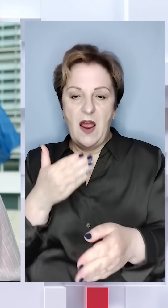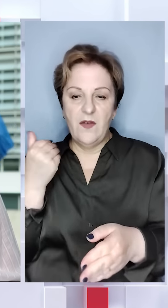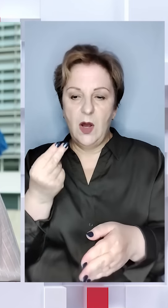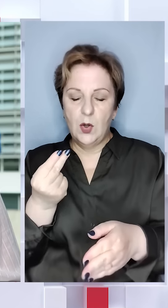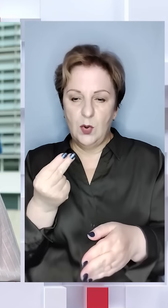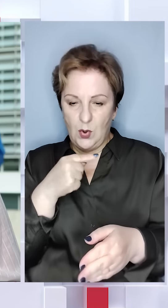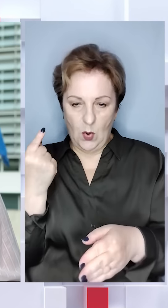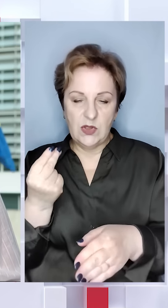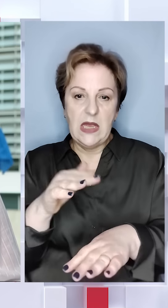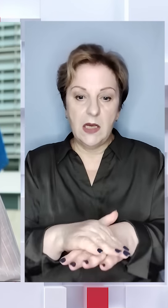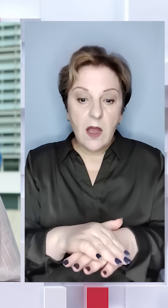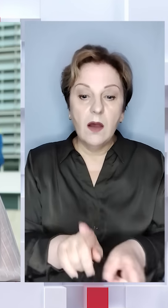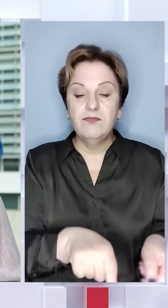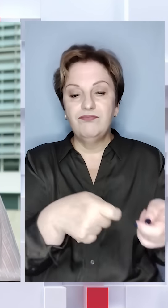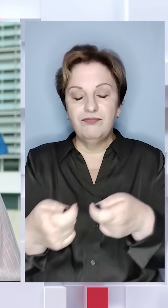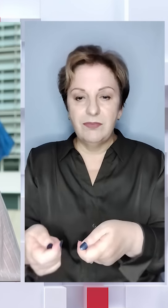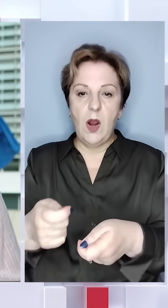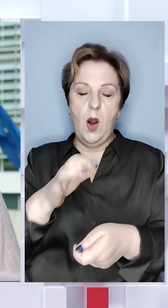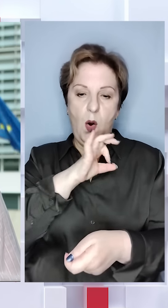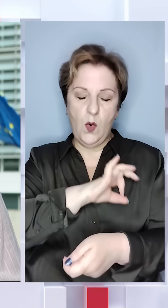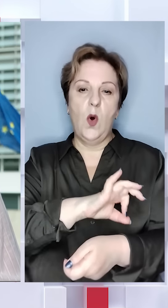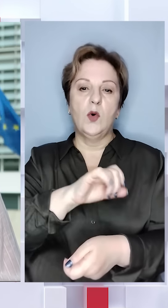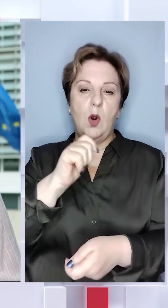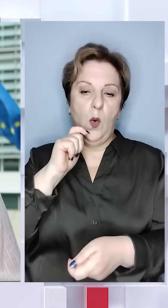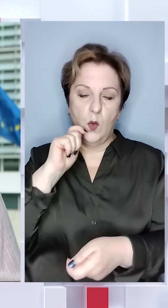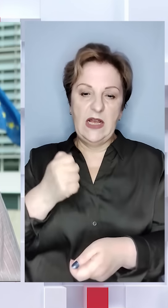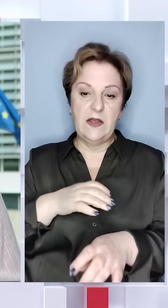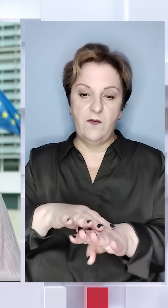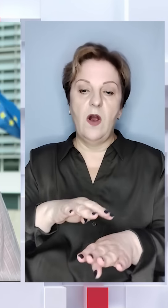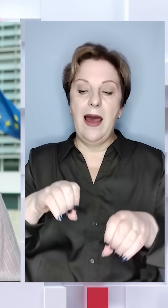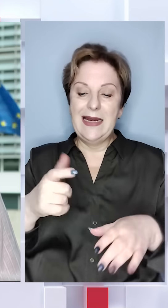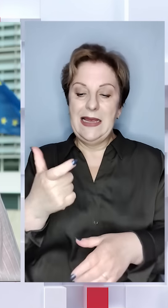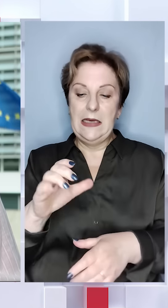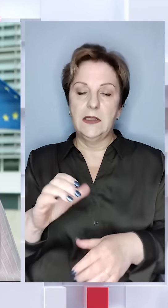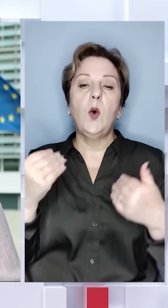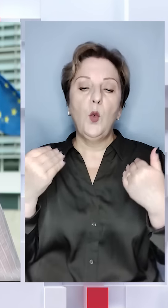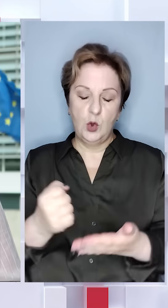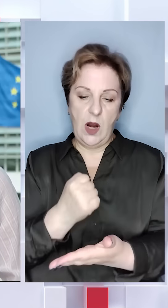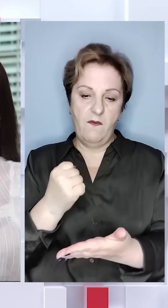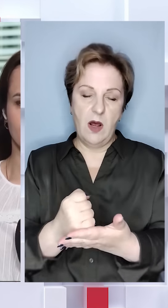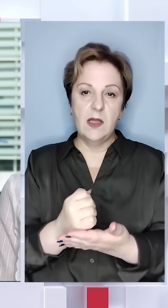активів на користь українського війська це рішення в ЄС вже ухвалили.